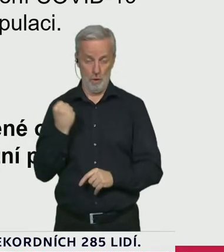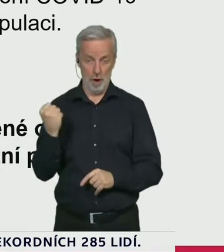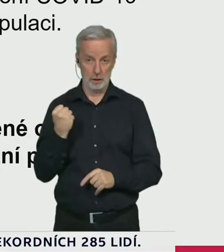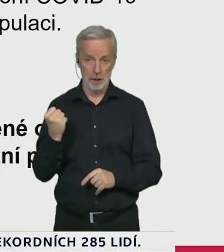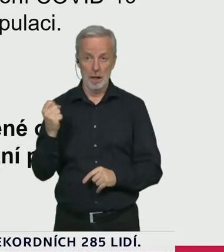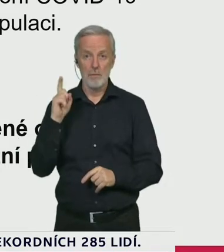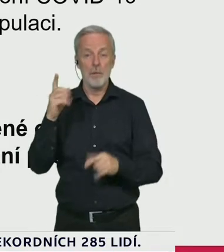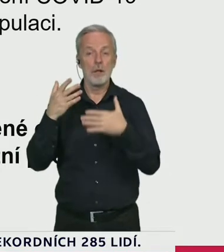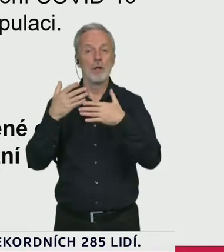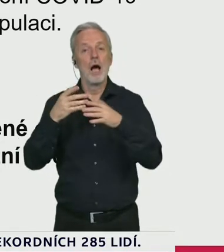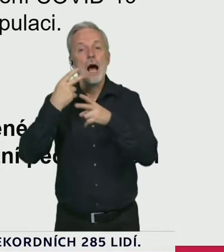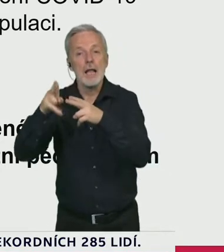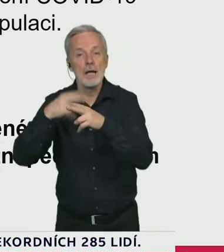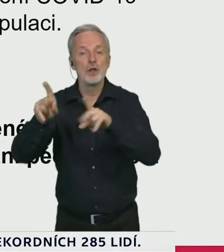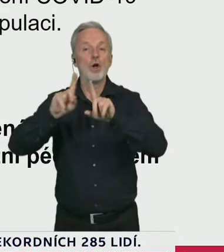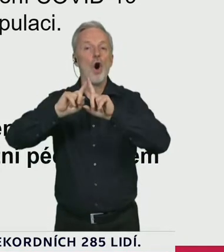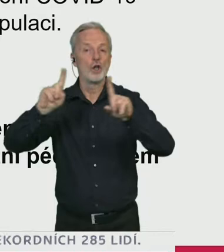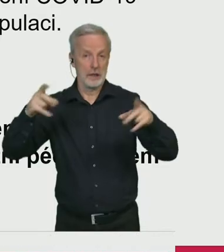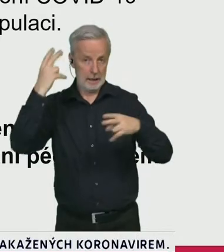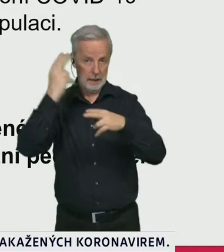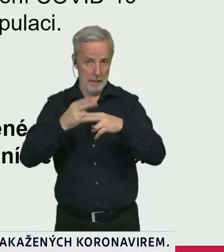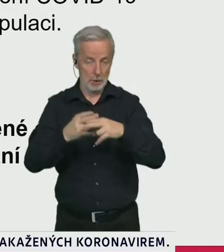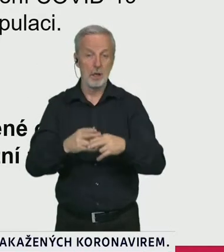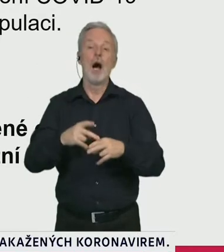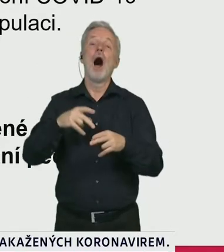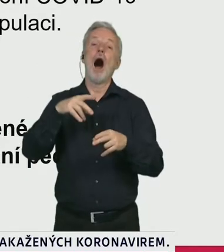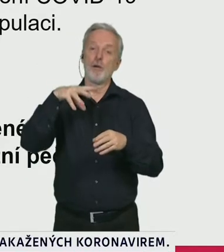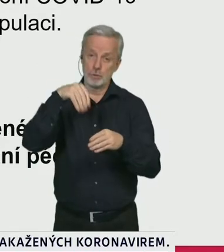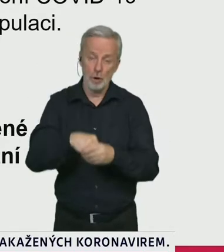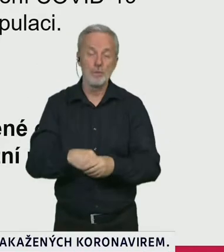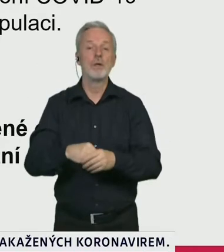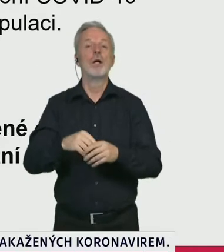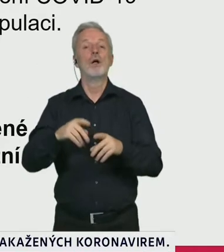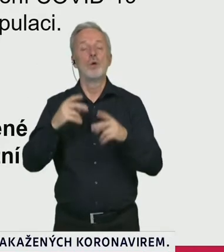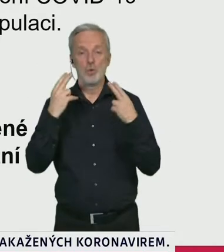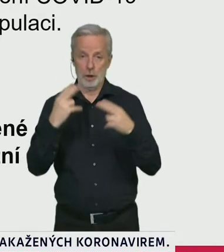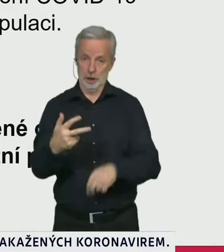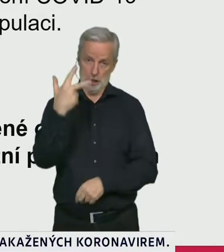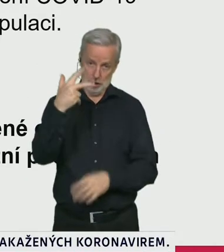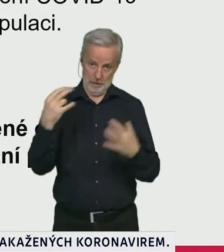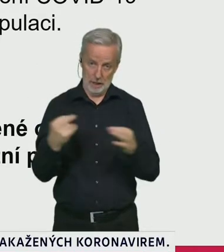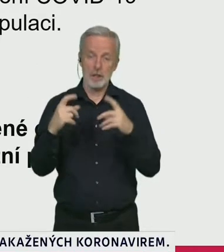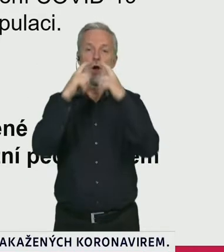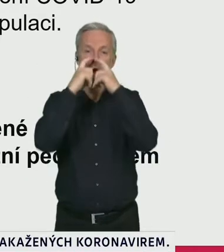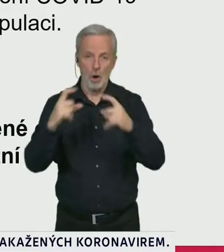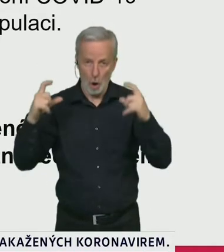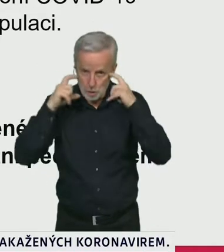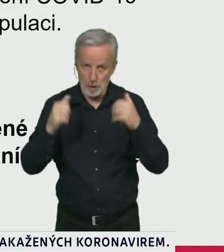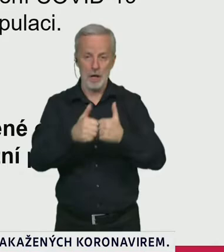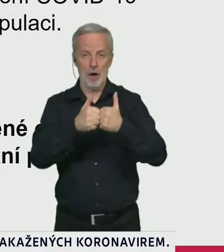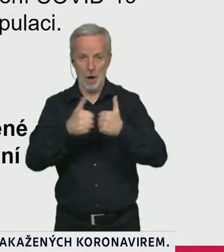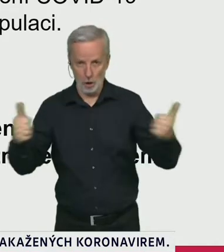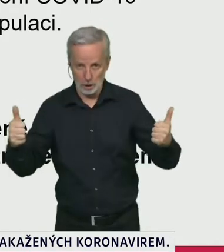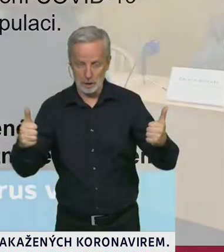zároveň dodržování třech základních pravidel 3R, roušky, rozestupy, respirační